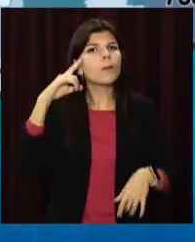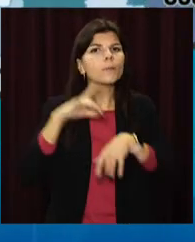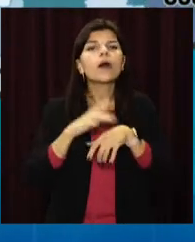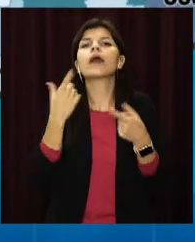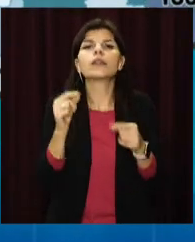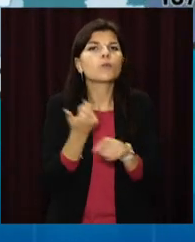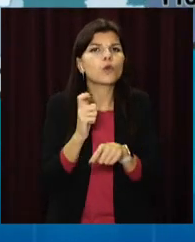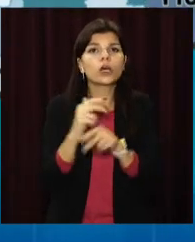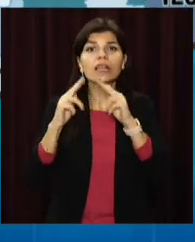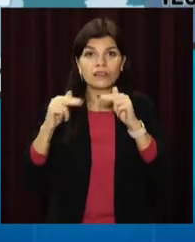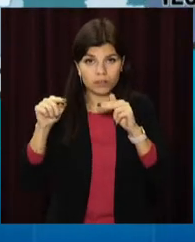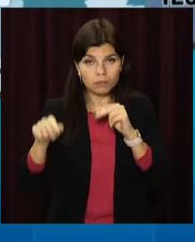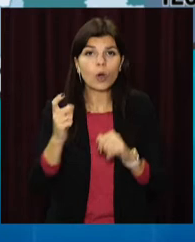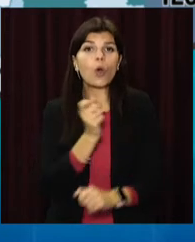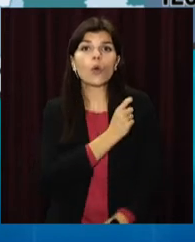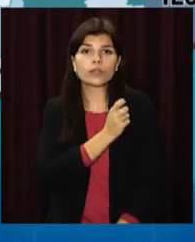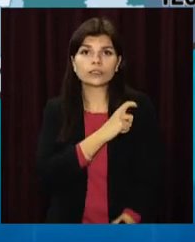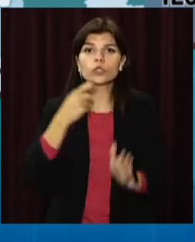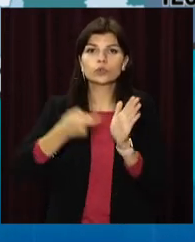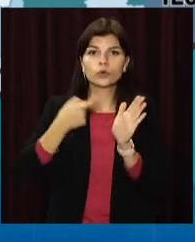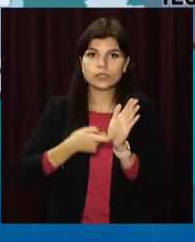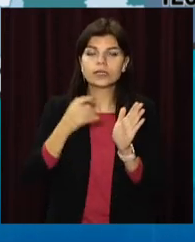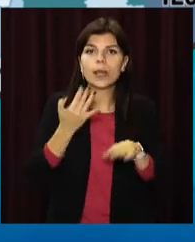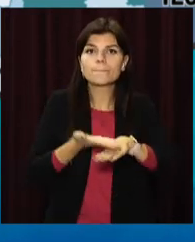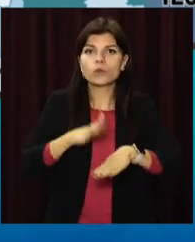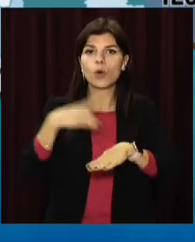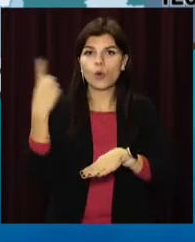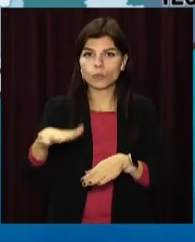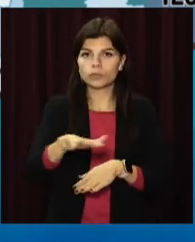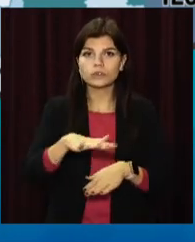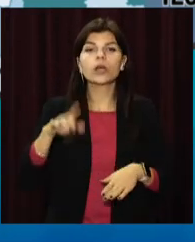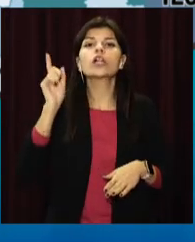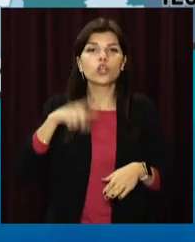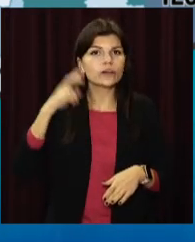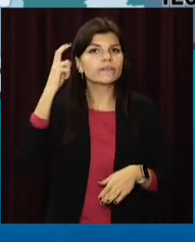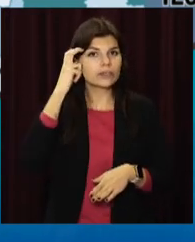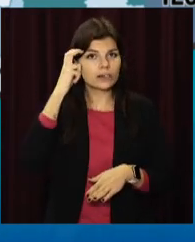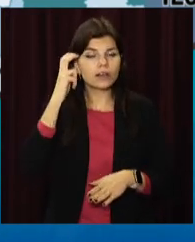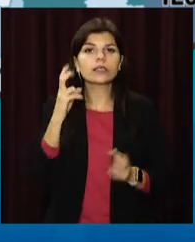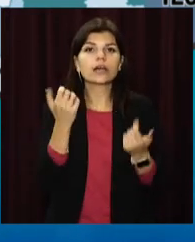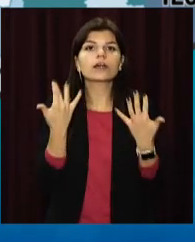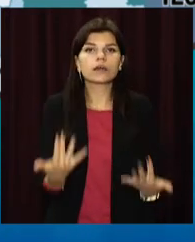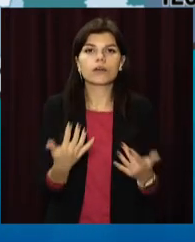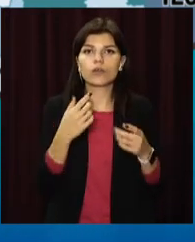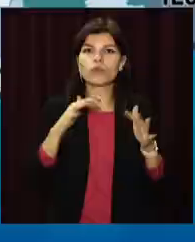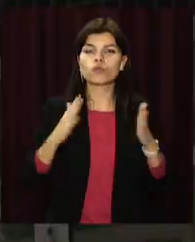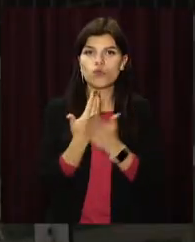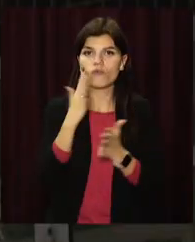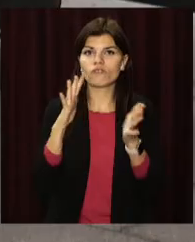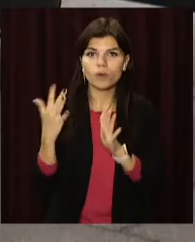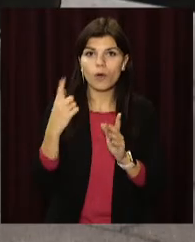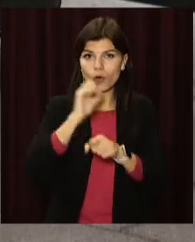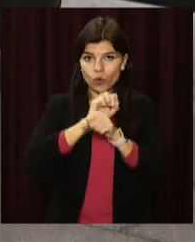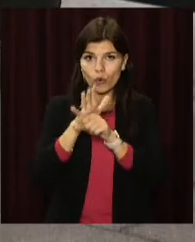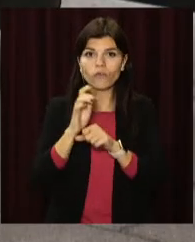корони на Дніпропетровщині, Одеській, Донецькій і Полтавській областях та в Києві. За кількістю нових випадків ковід за